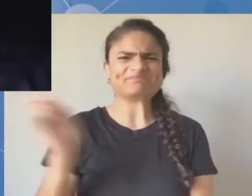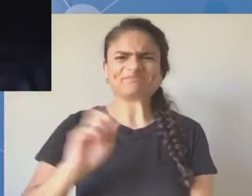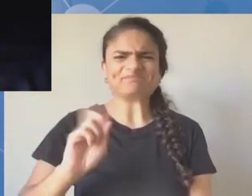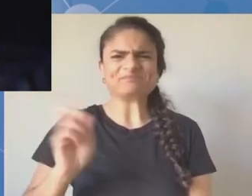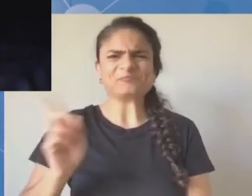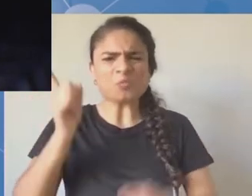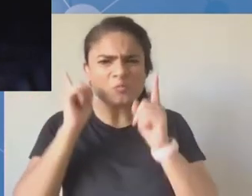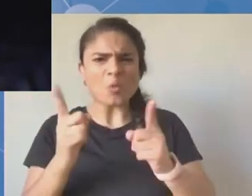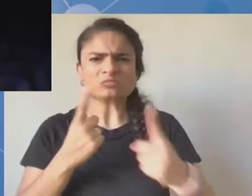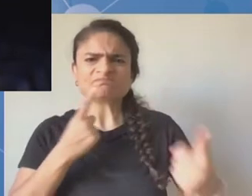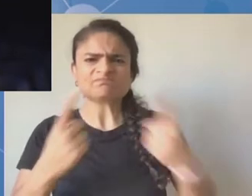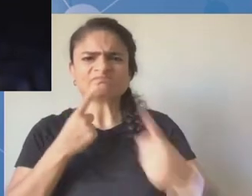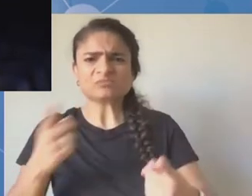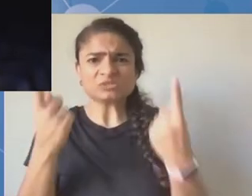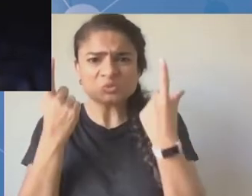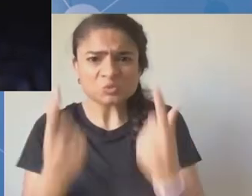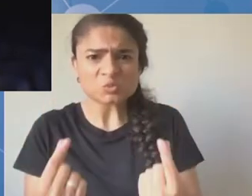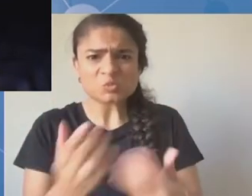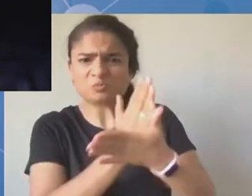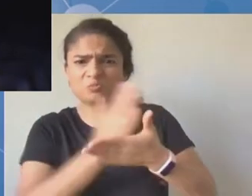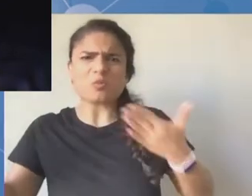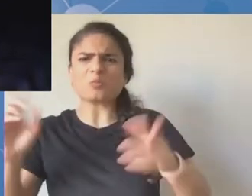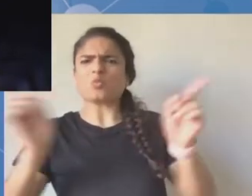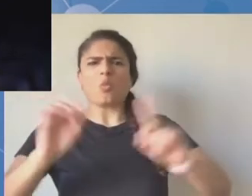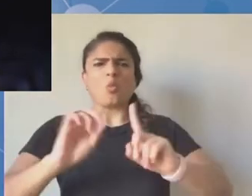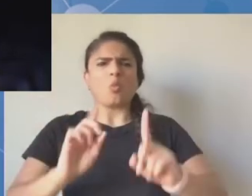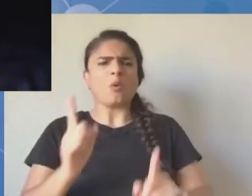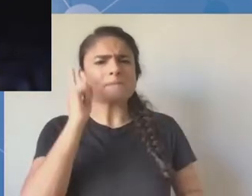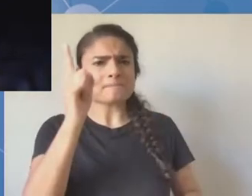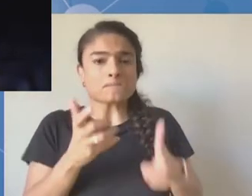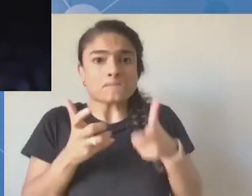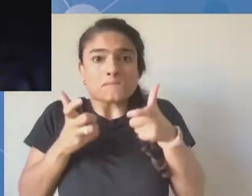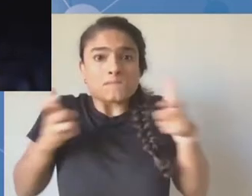jest kontrolowany przez liderów wojskowych.